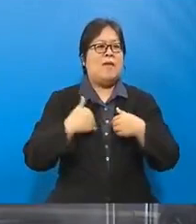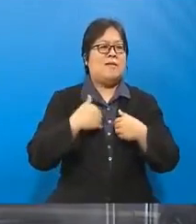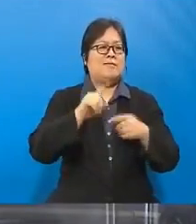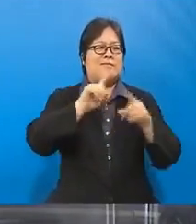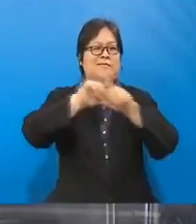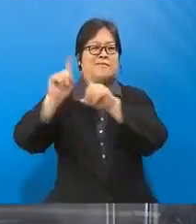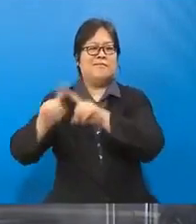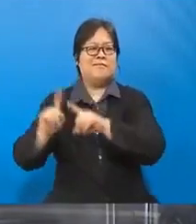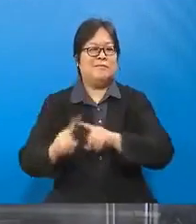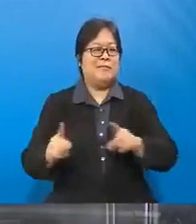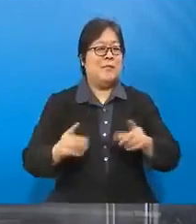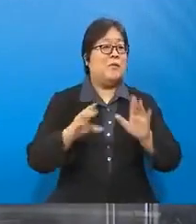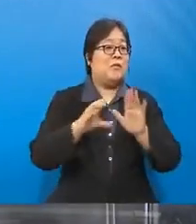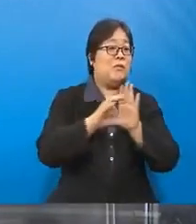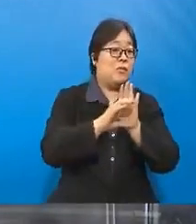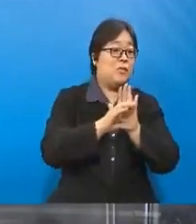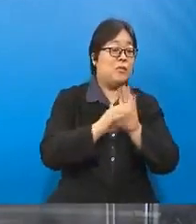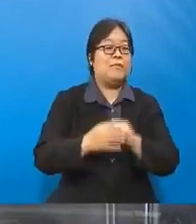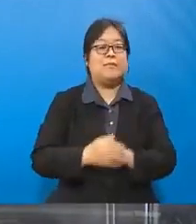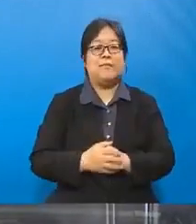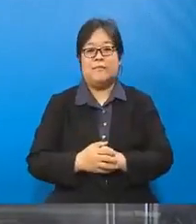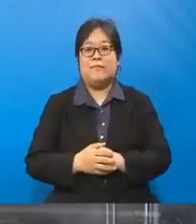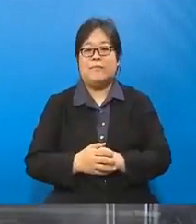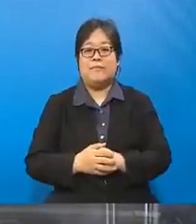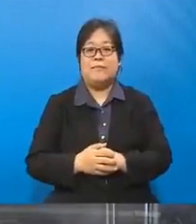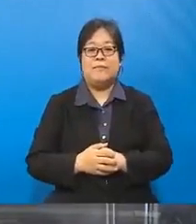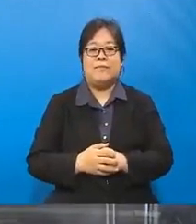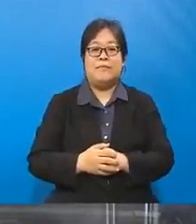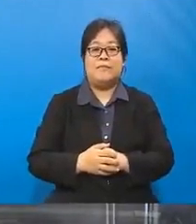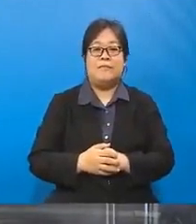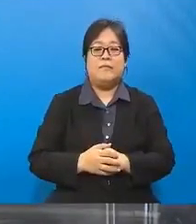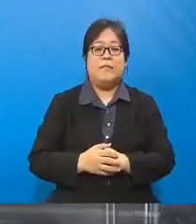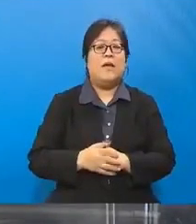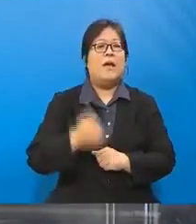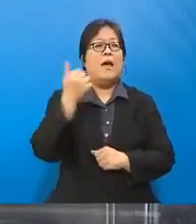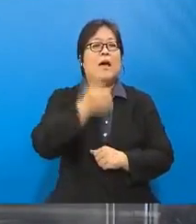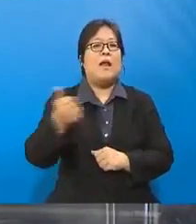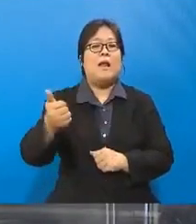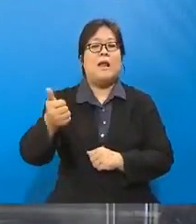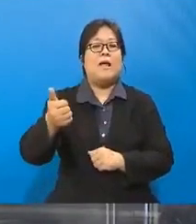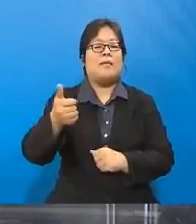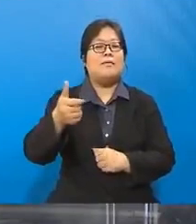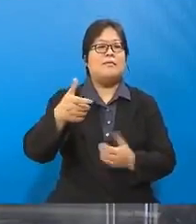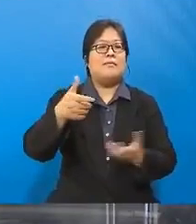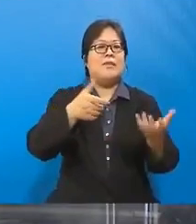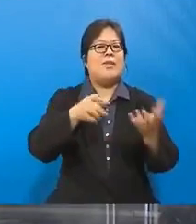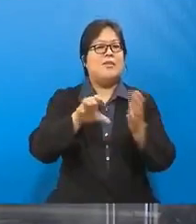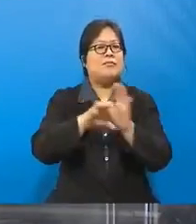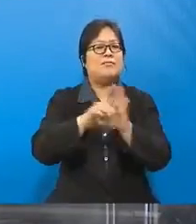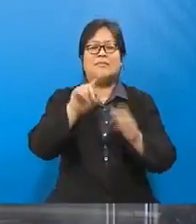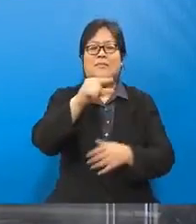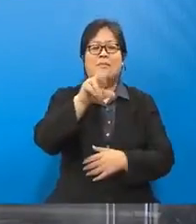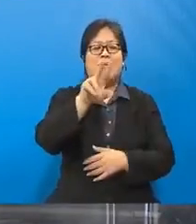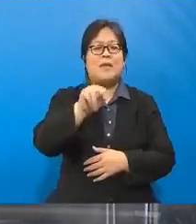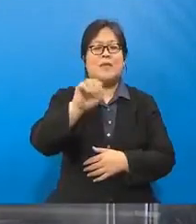-benda lain seperti alat sanitasi, gun spray,